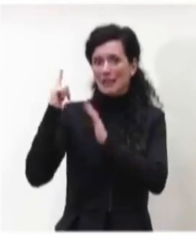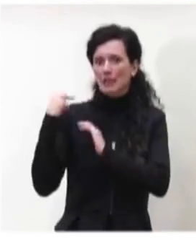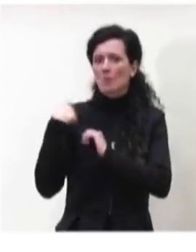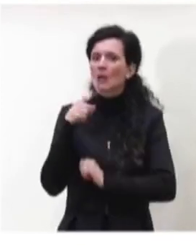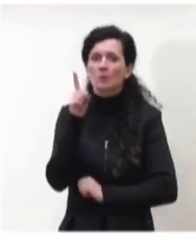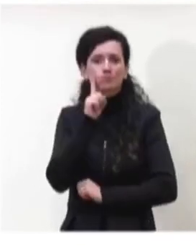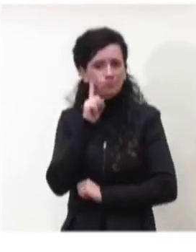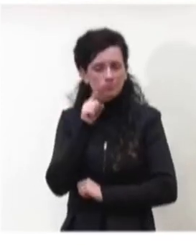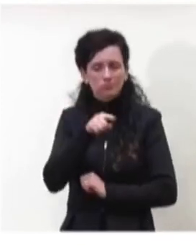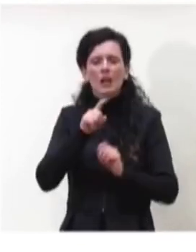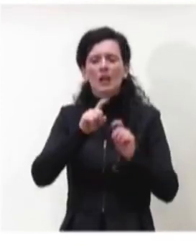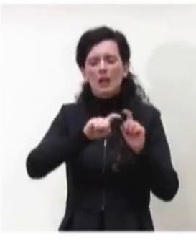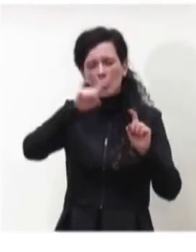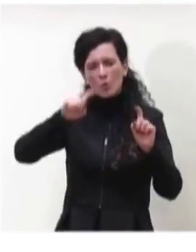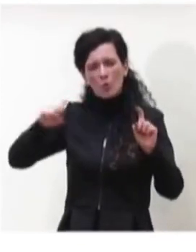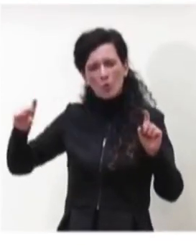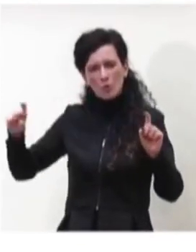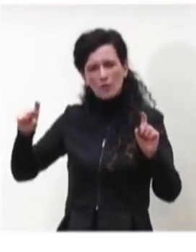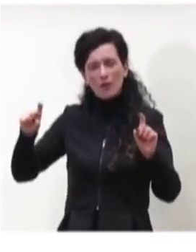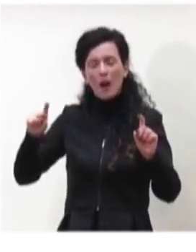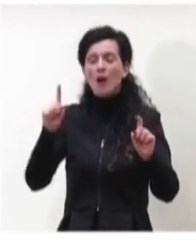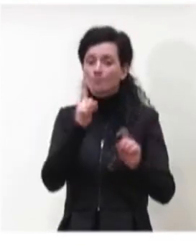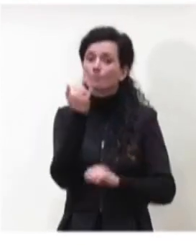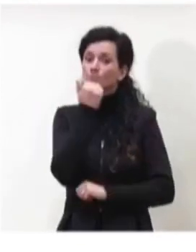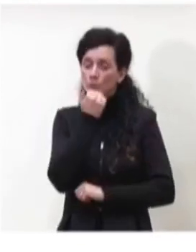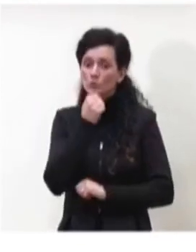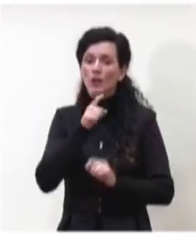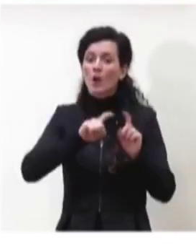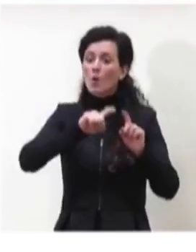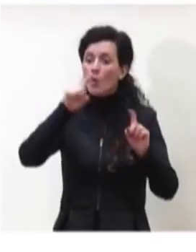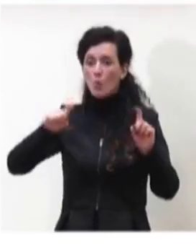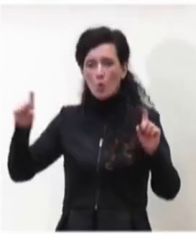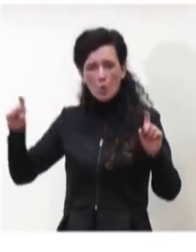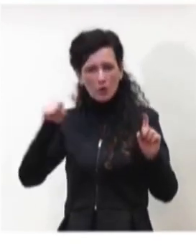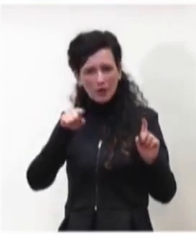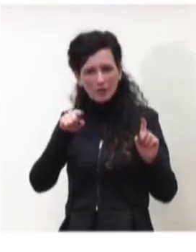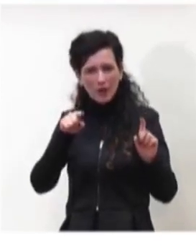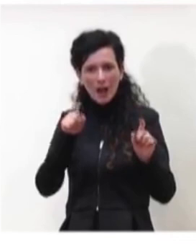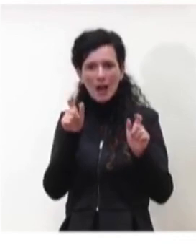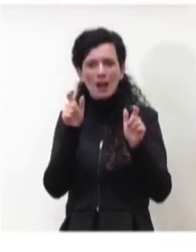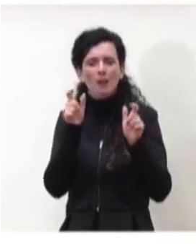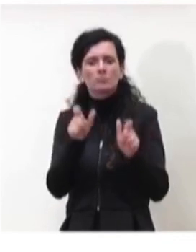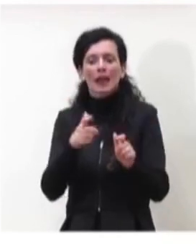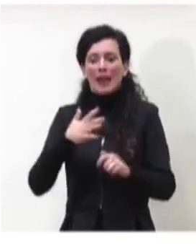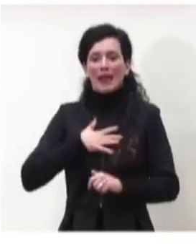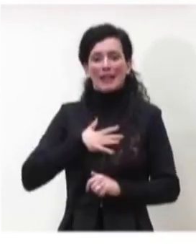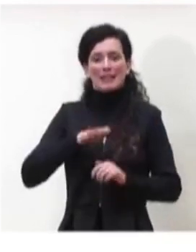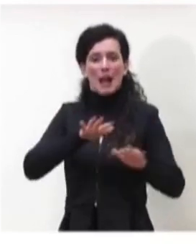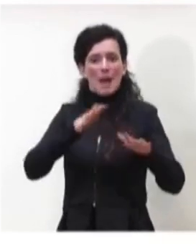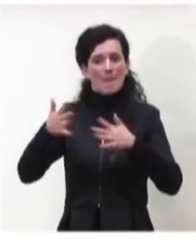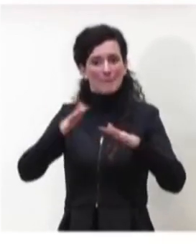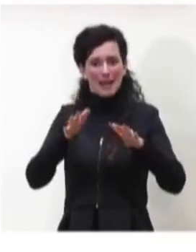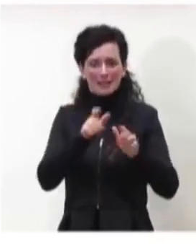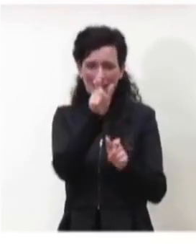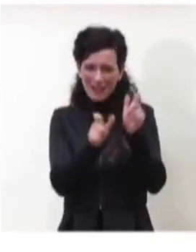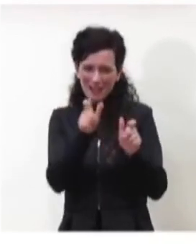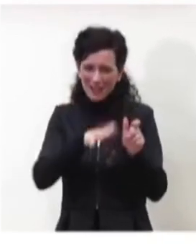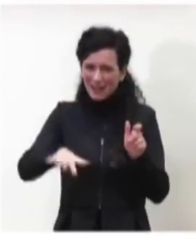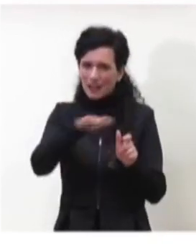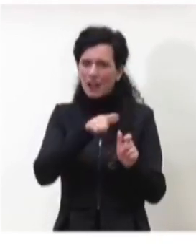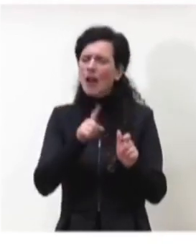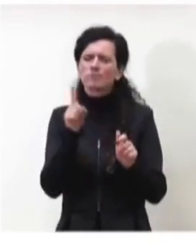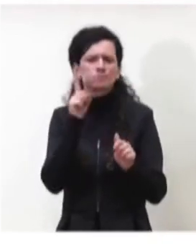la curva che riporta l'età mediana dei casi rimane costante